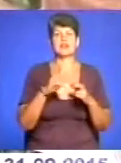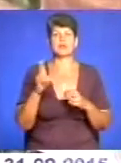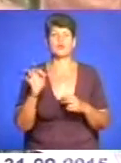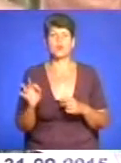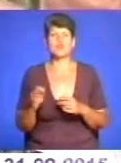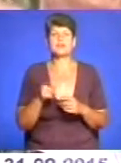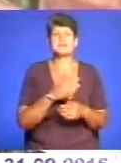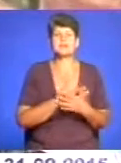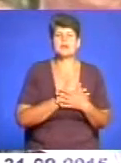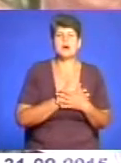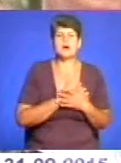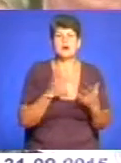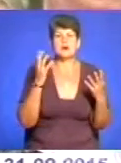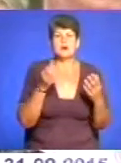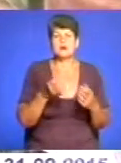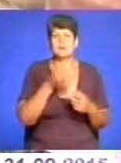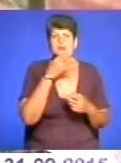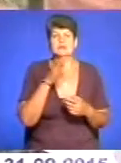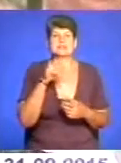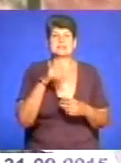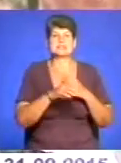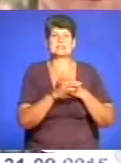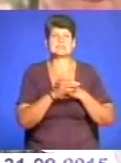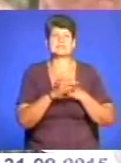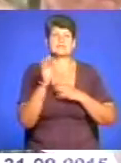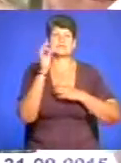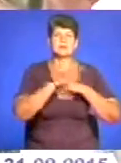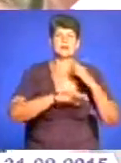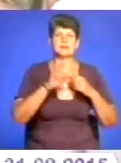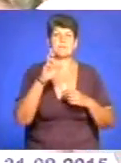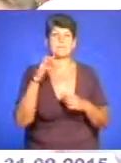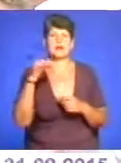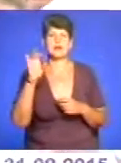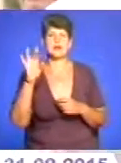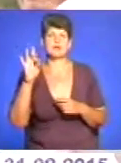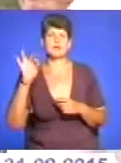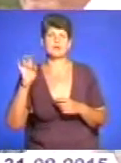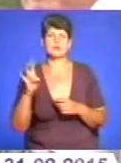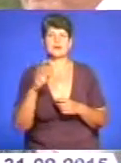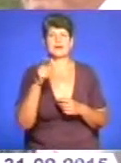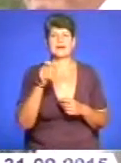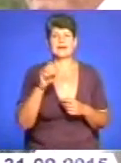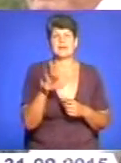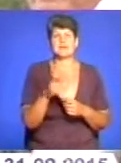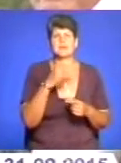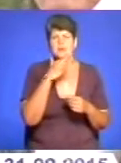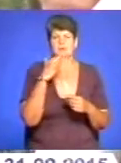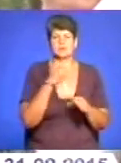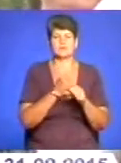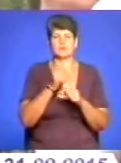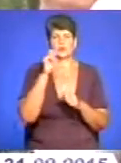захоплювалися західні, і Байрон, і Гетти. Тож він багато творив на українській землі, і його пов'язує